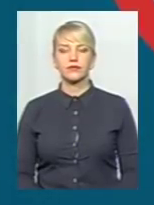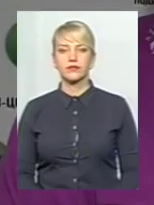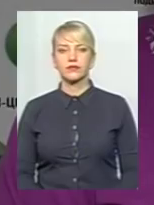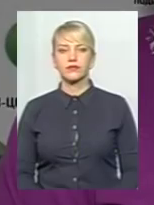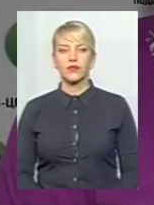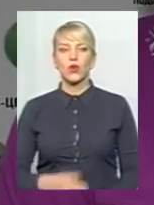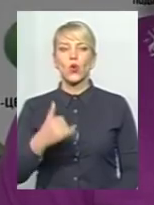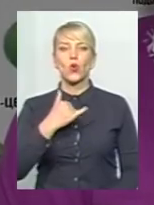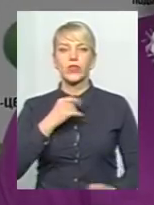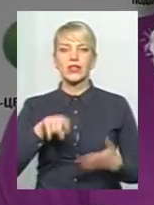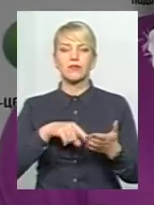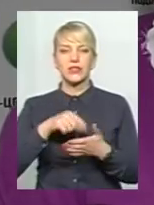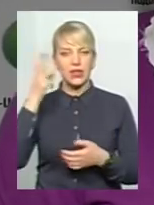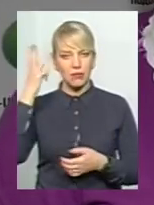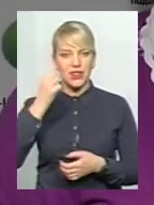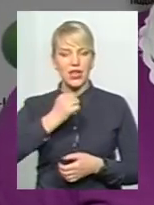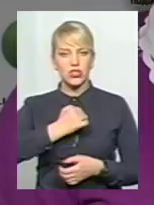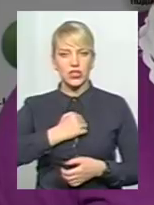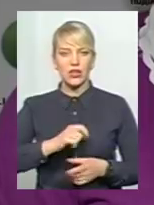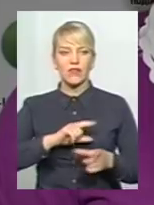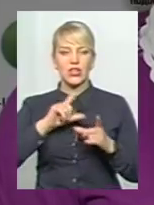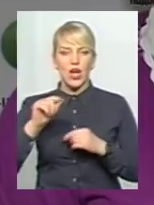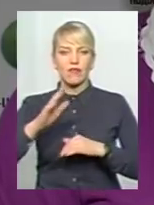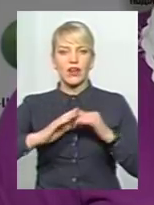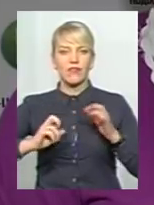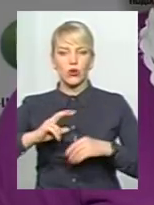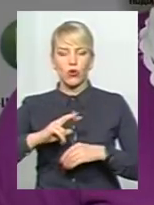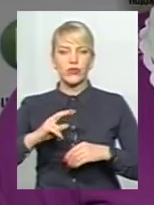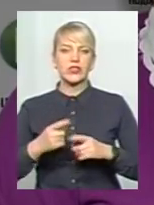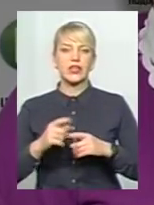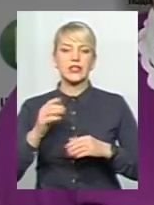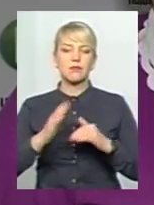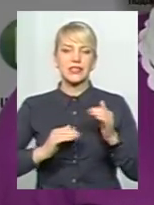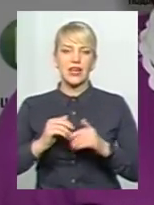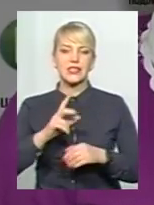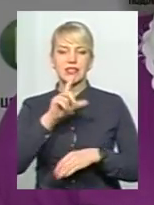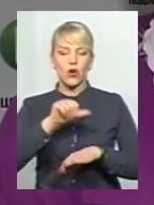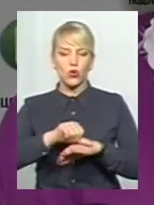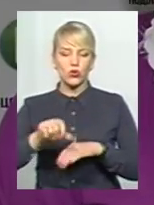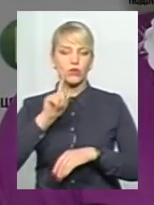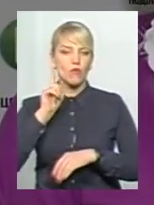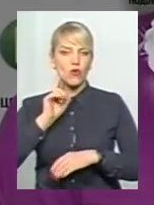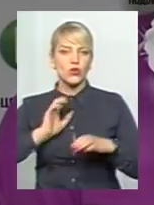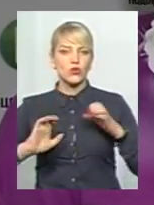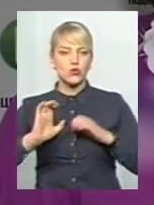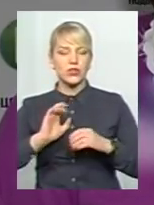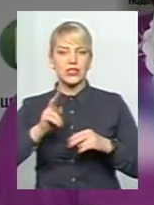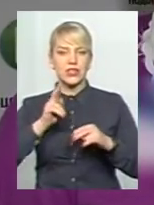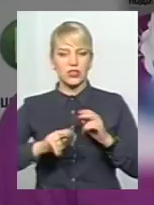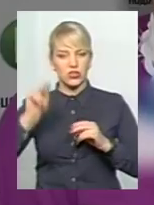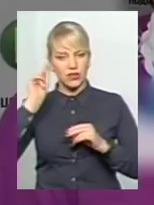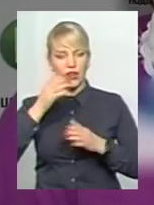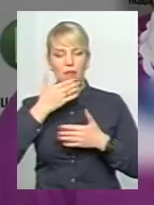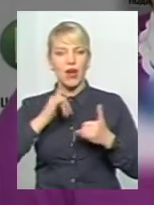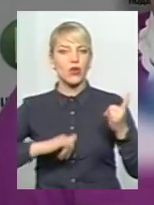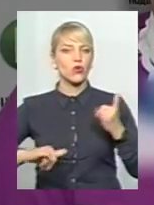В нас в місті Хмельницькому, на жаль, виїжджають кваліфіковані спеціалісти за кордон, молодь, виїжджають студенти, закінчують навчання, немає де